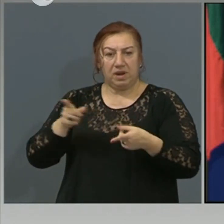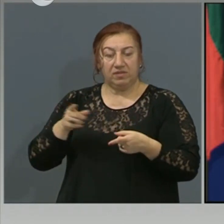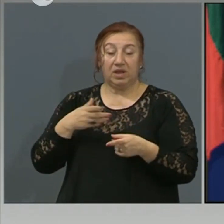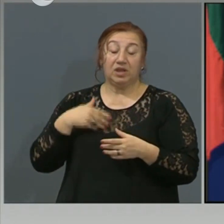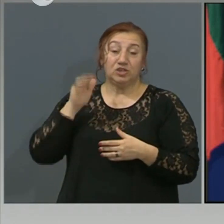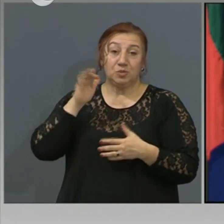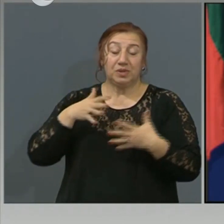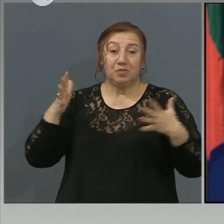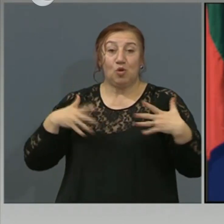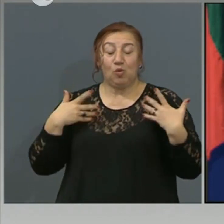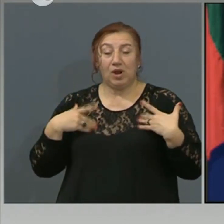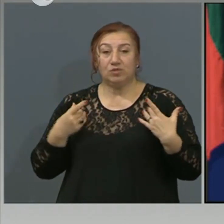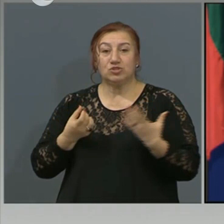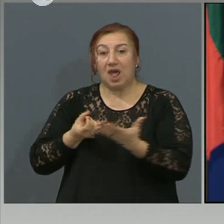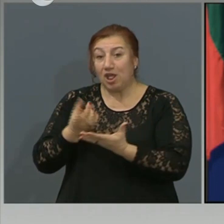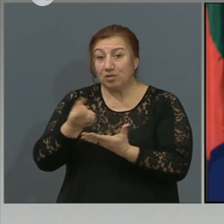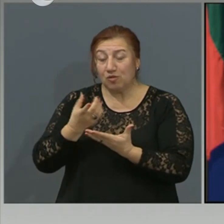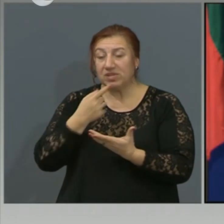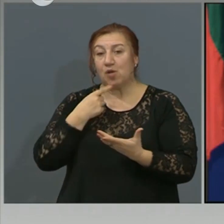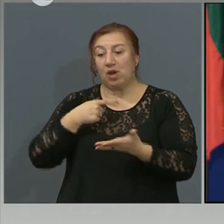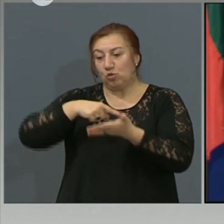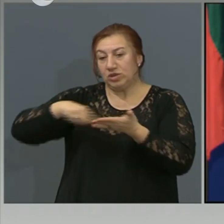много радостна новина, когато изпишем.